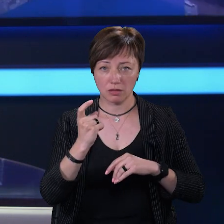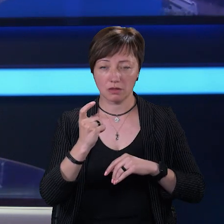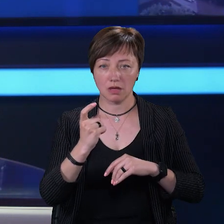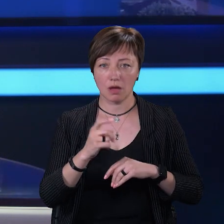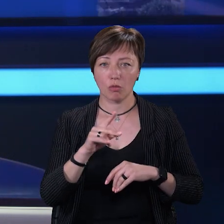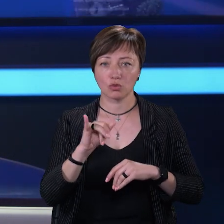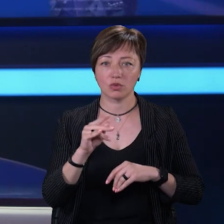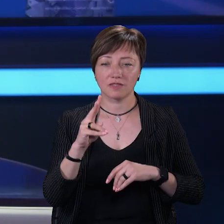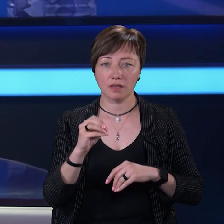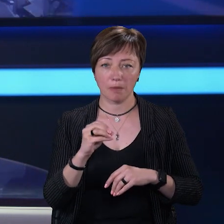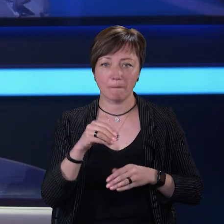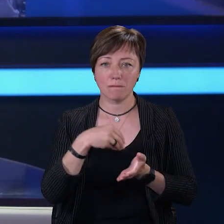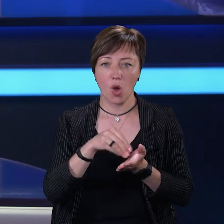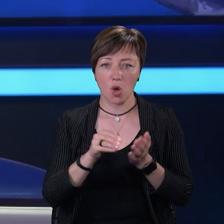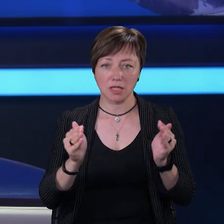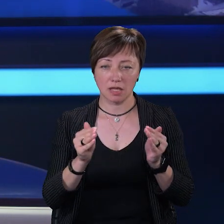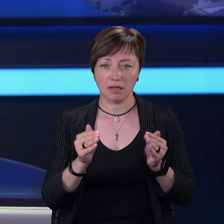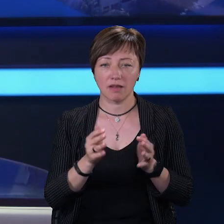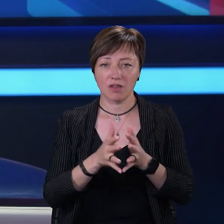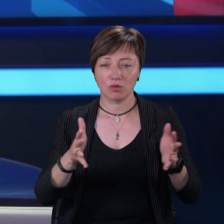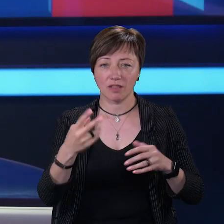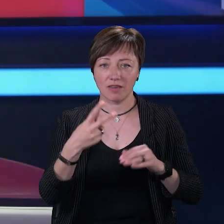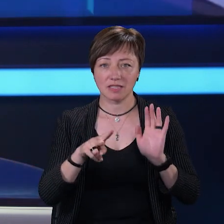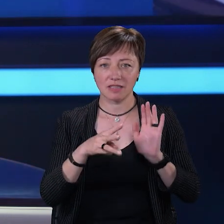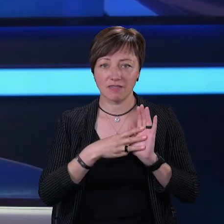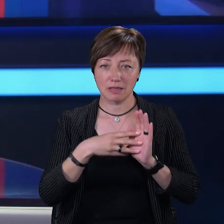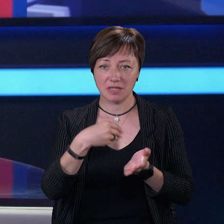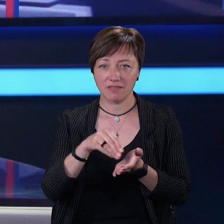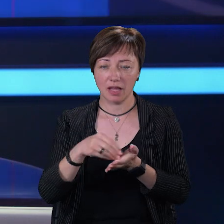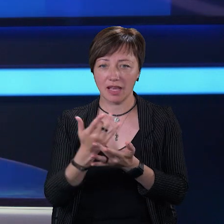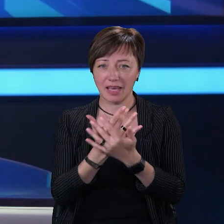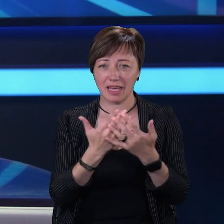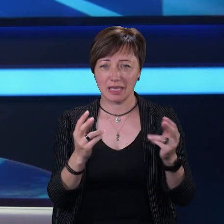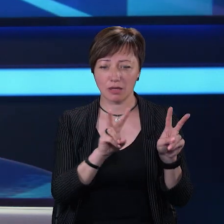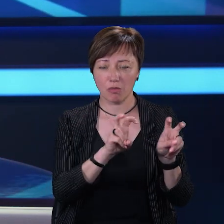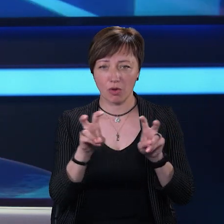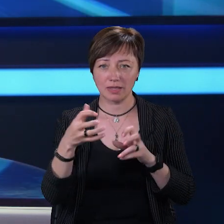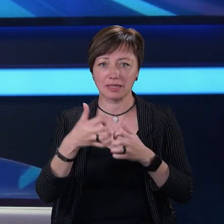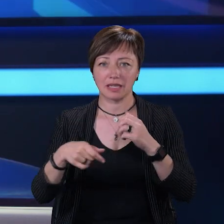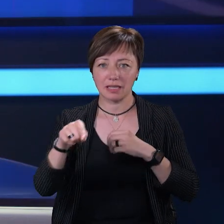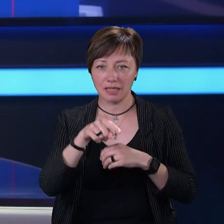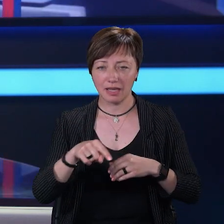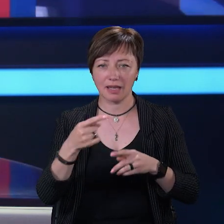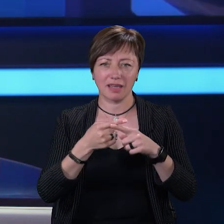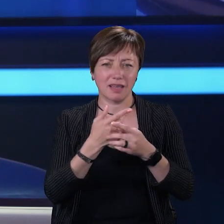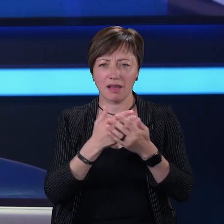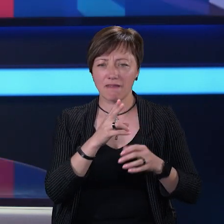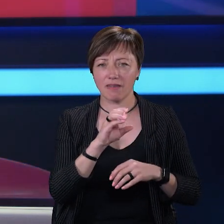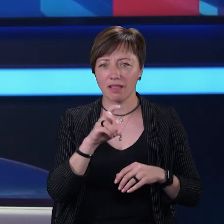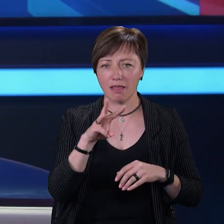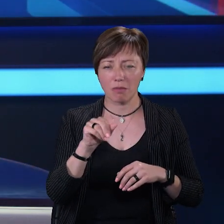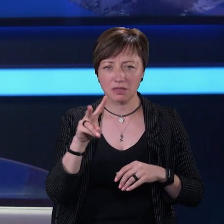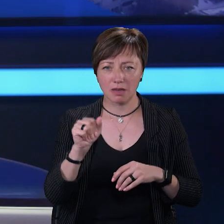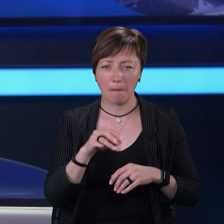«Порскурівські поросята». Нині вирощують 28 свиней різних порід. Серед них – в'єтнамська, кармал,